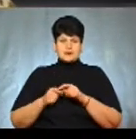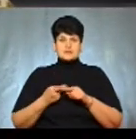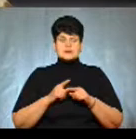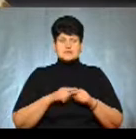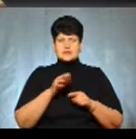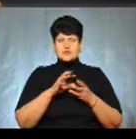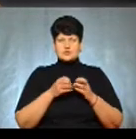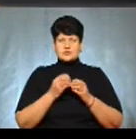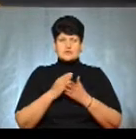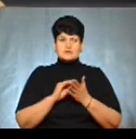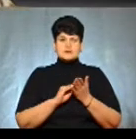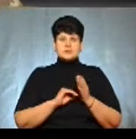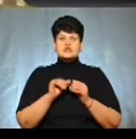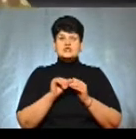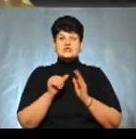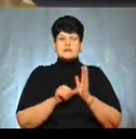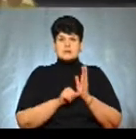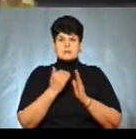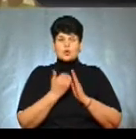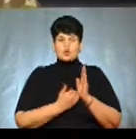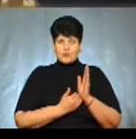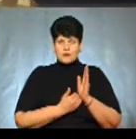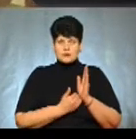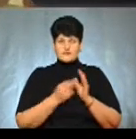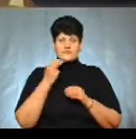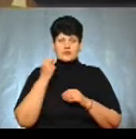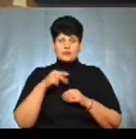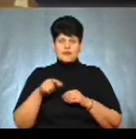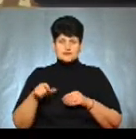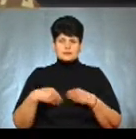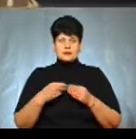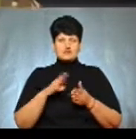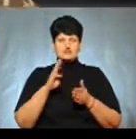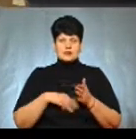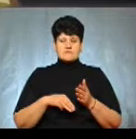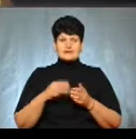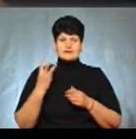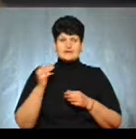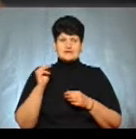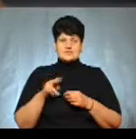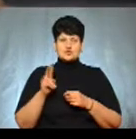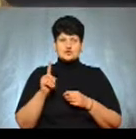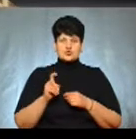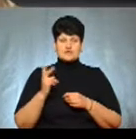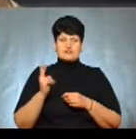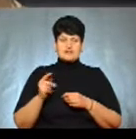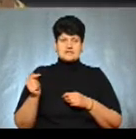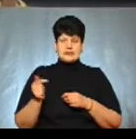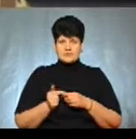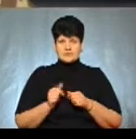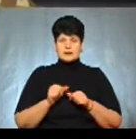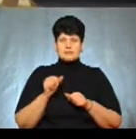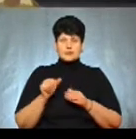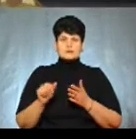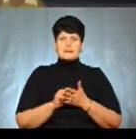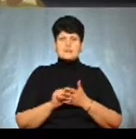проведення рейдів складено 16 протоколів. На винуватців накладено штрафи в сумі 3620 гривень. Крім того,